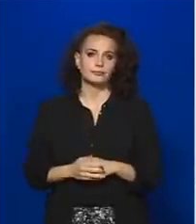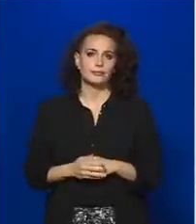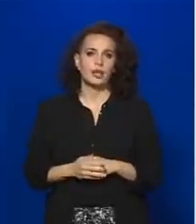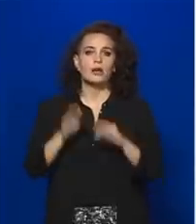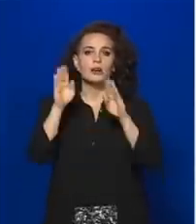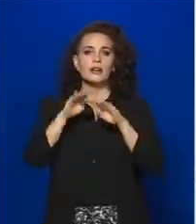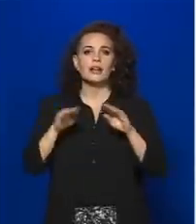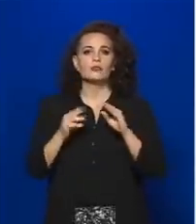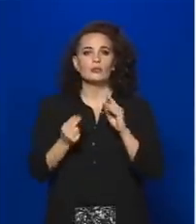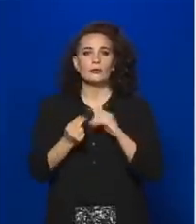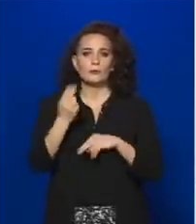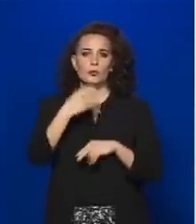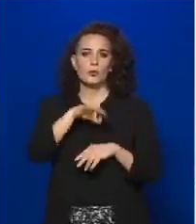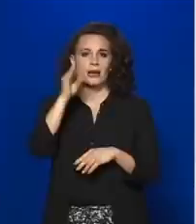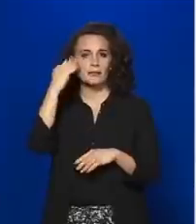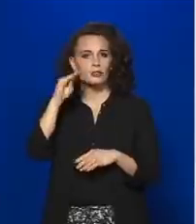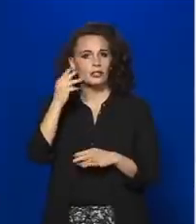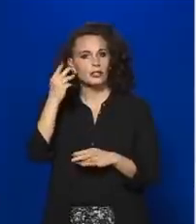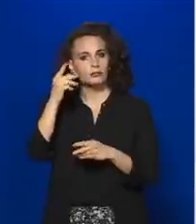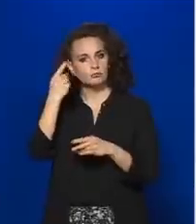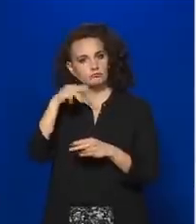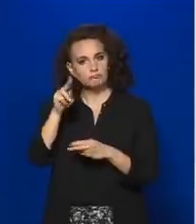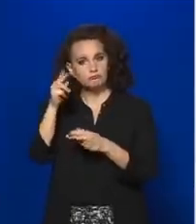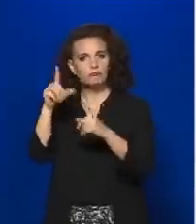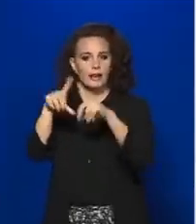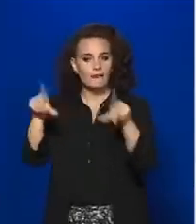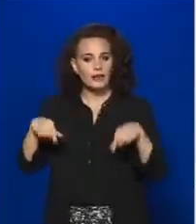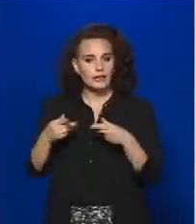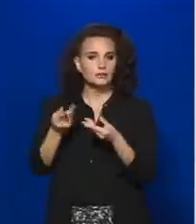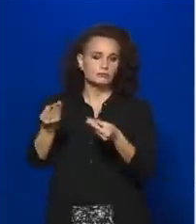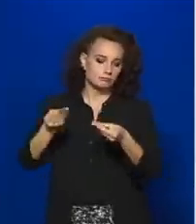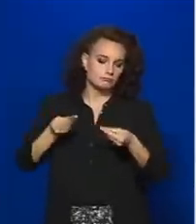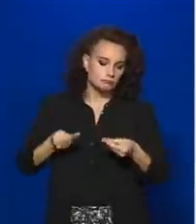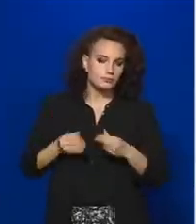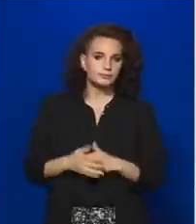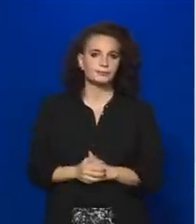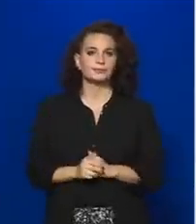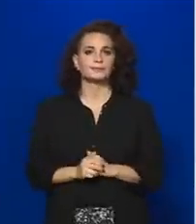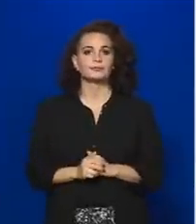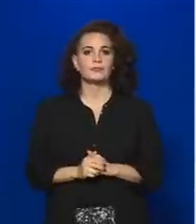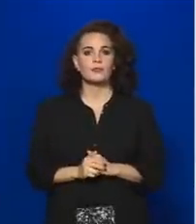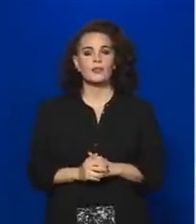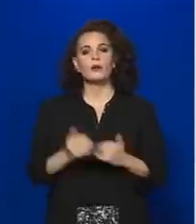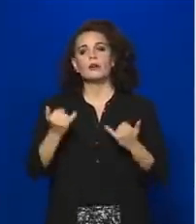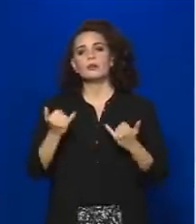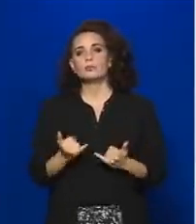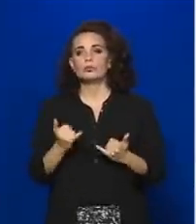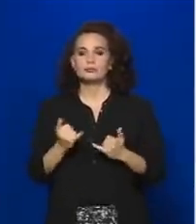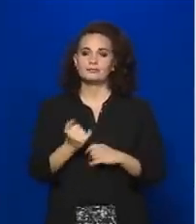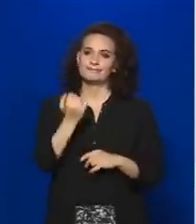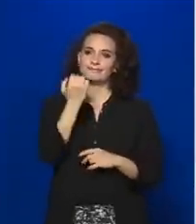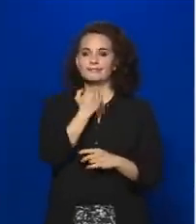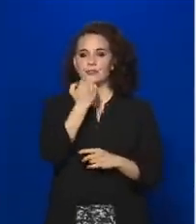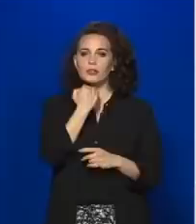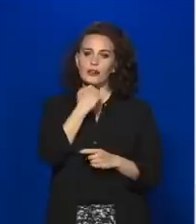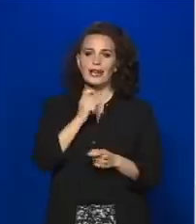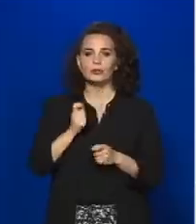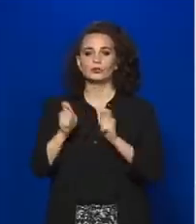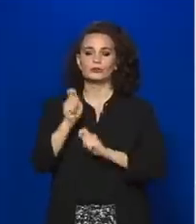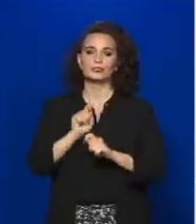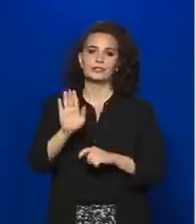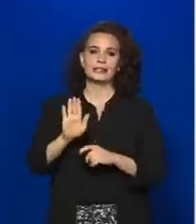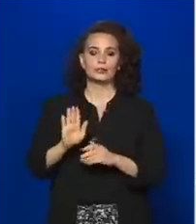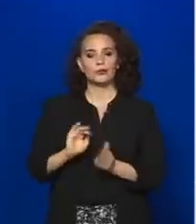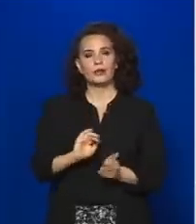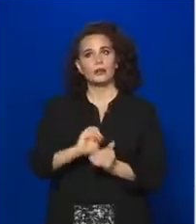főpolgármester úr levelét is megkaptuk, most túllépre annak a sajátos stílusán azt látjuk, hogy a